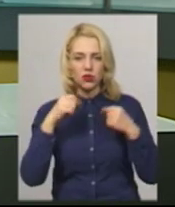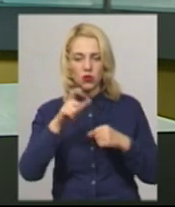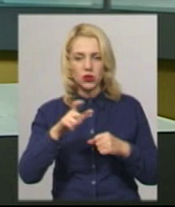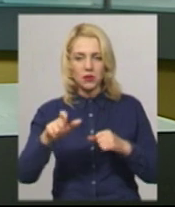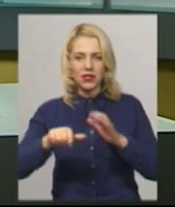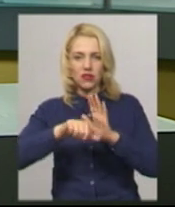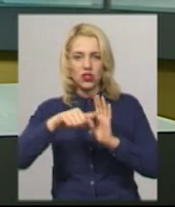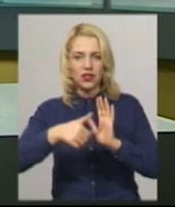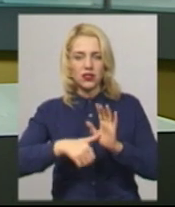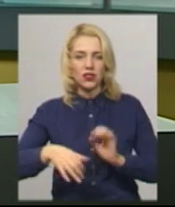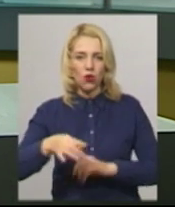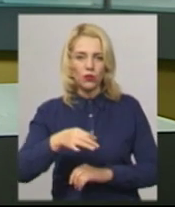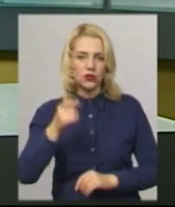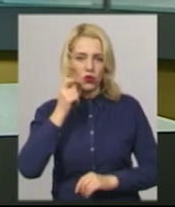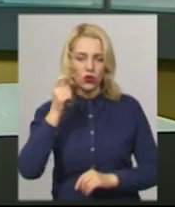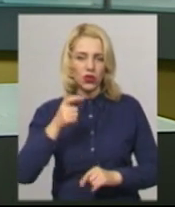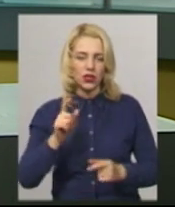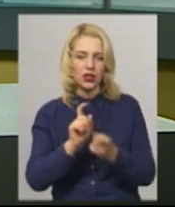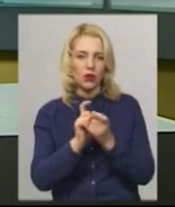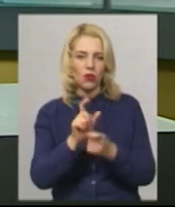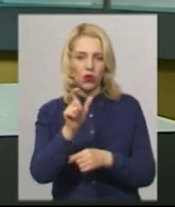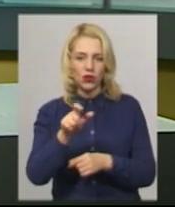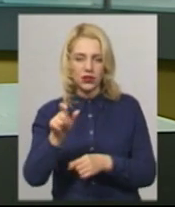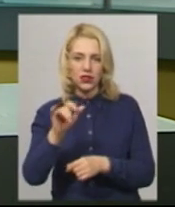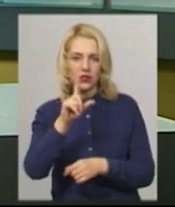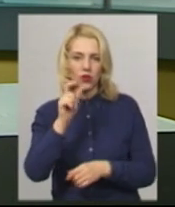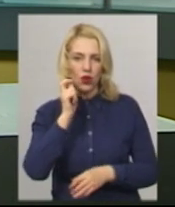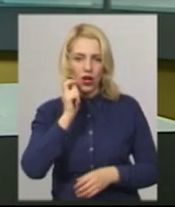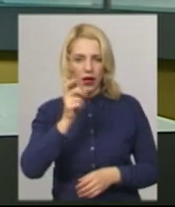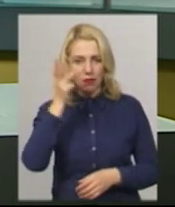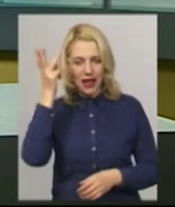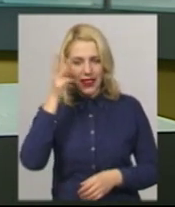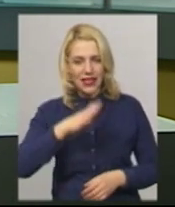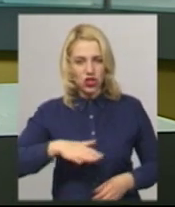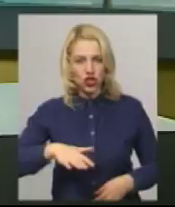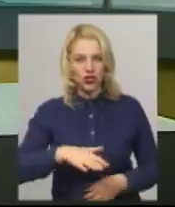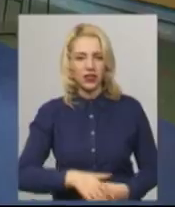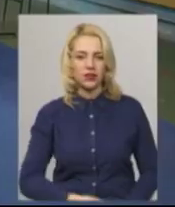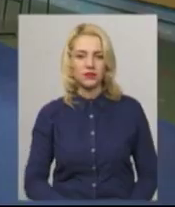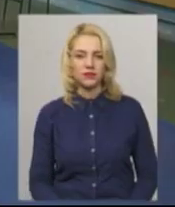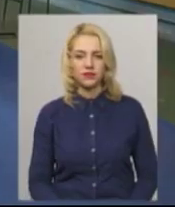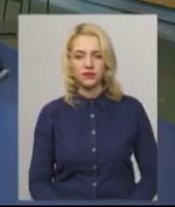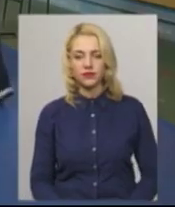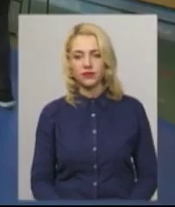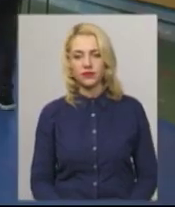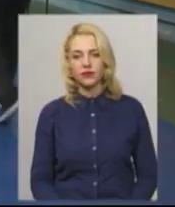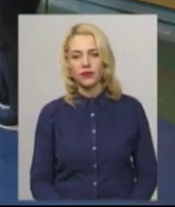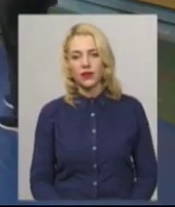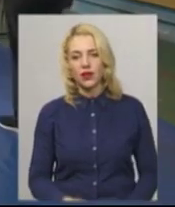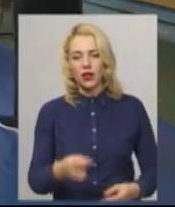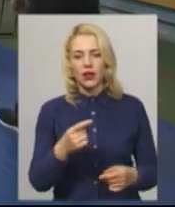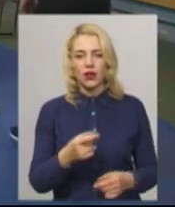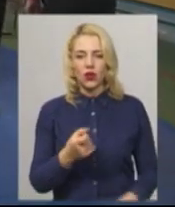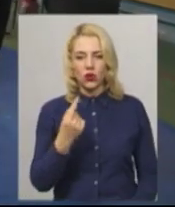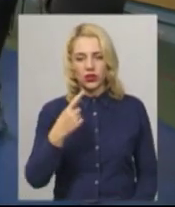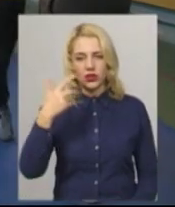областей України. Зокрема, борці з Хмельниччини. Як вони змагаються – дивіться далі у сюжеті. О пів на 12